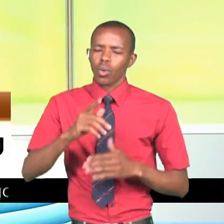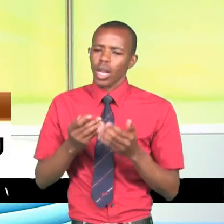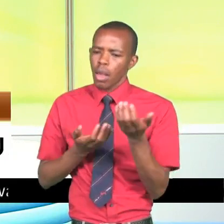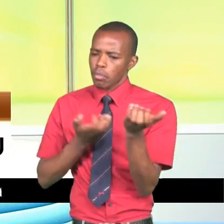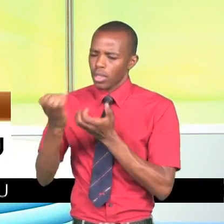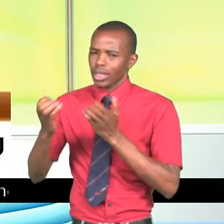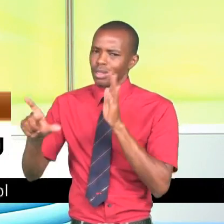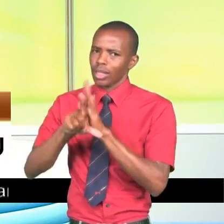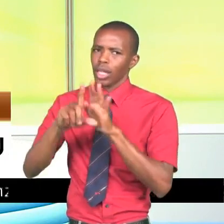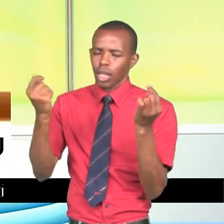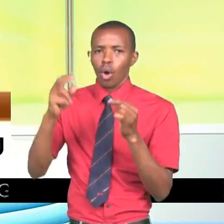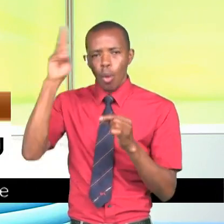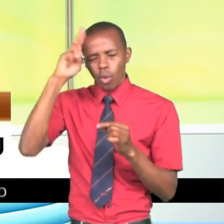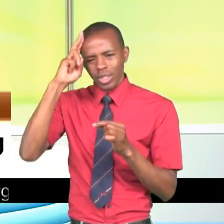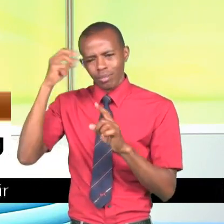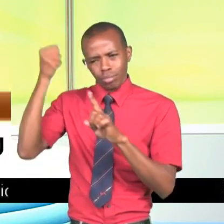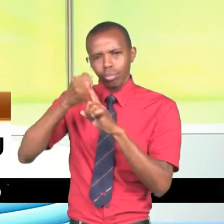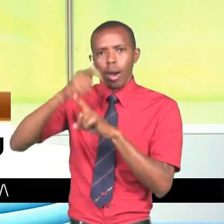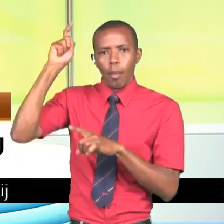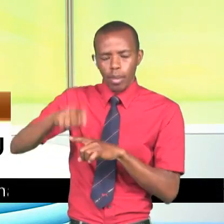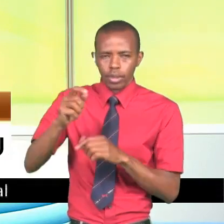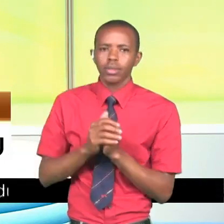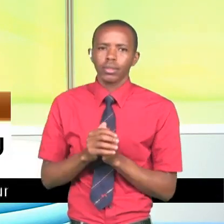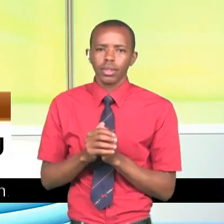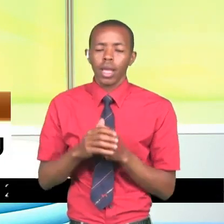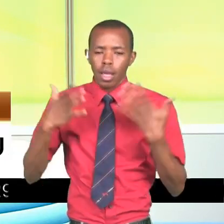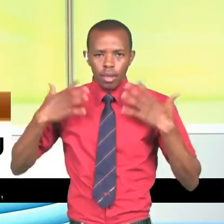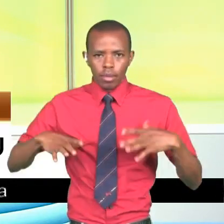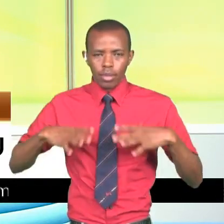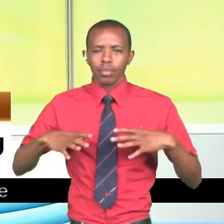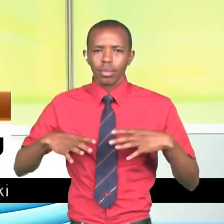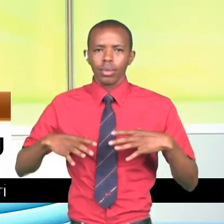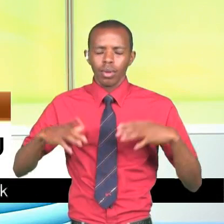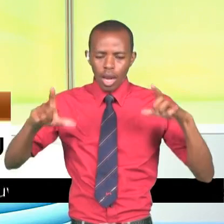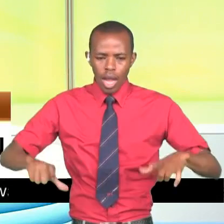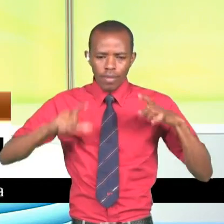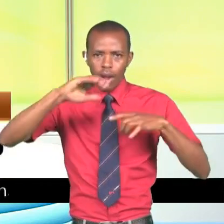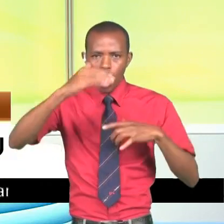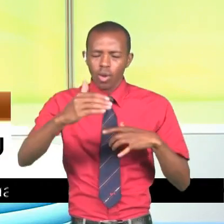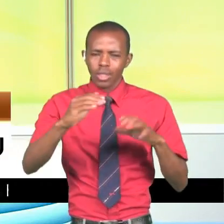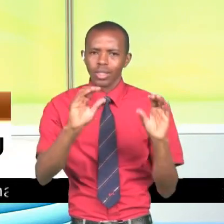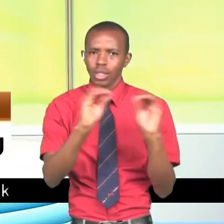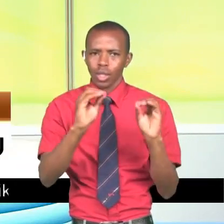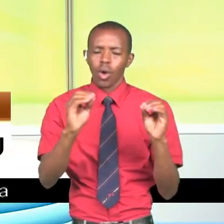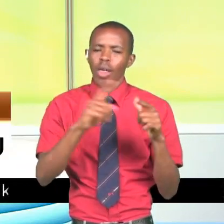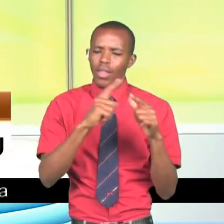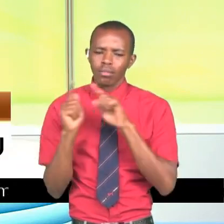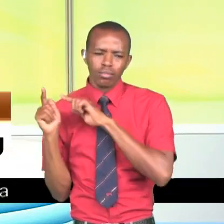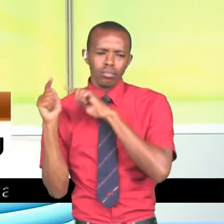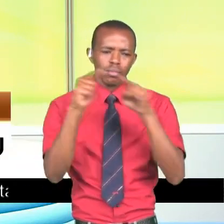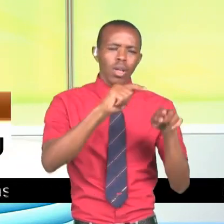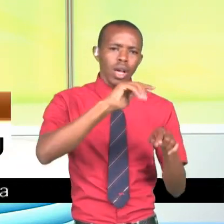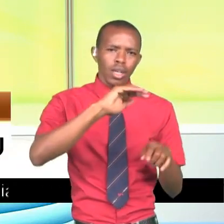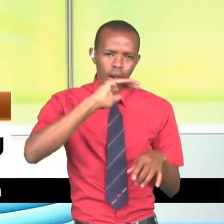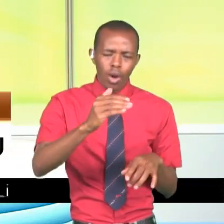polisi. Watapigana na wanoyendesha. Correale alisema kuwa watu ambao waishi karika kaunti hiyo. Wamekua kielekea karika kaunti hiyo.